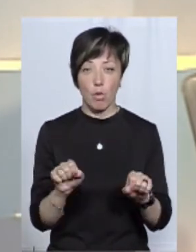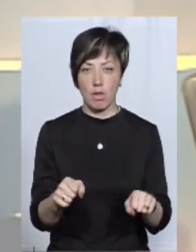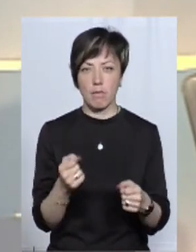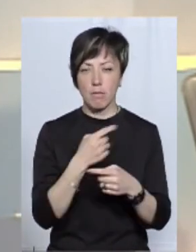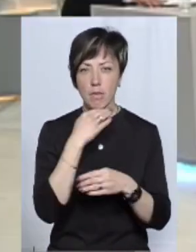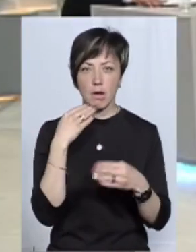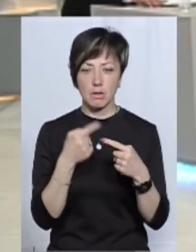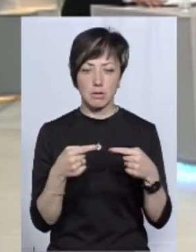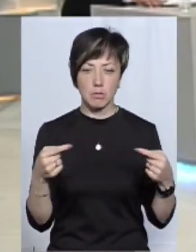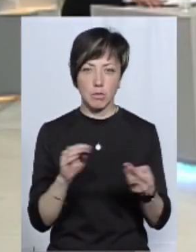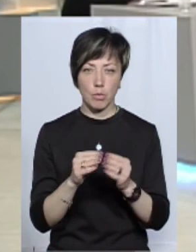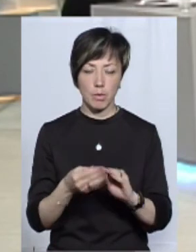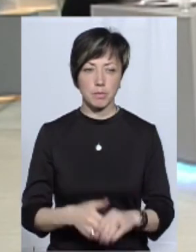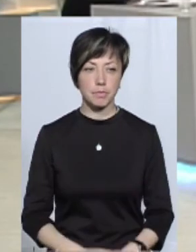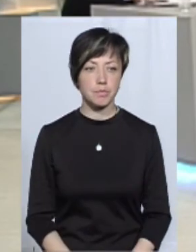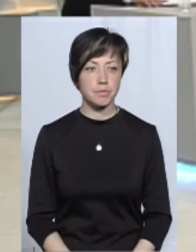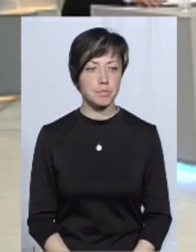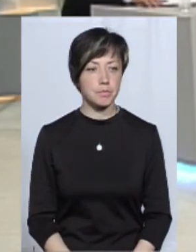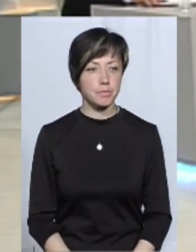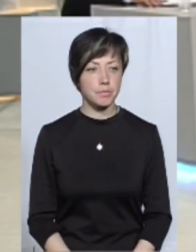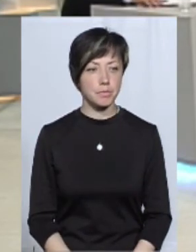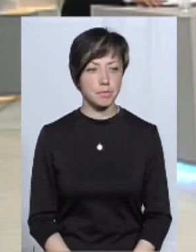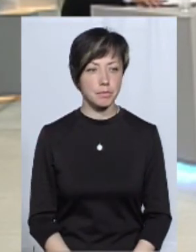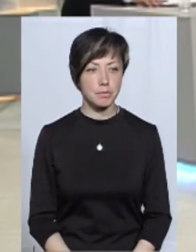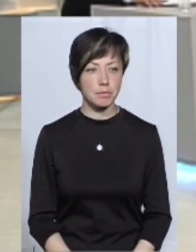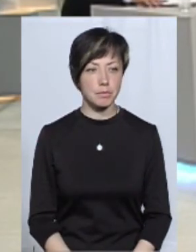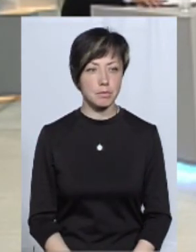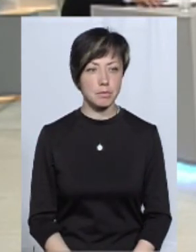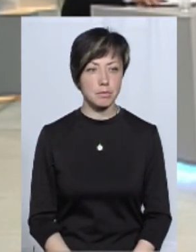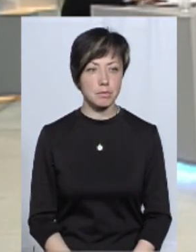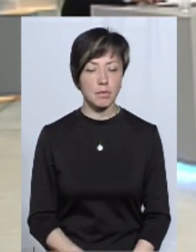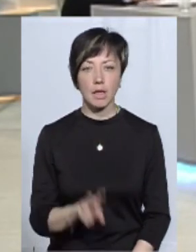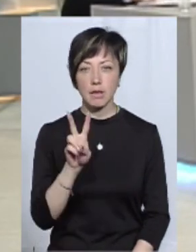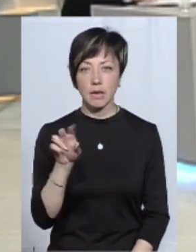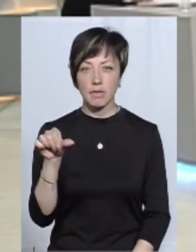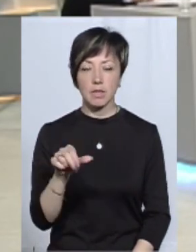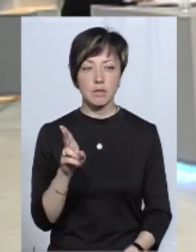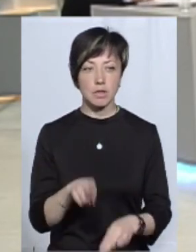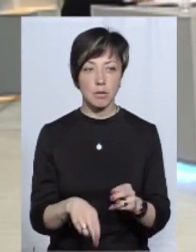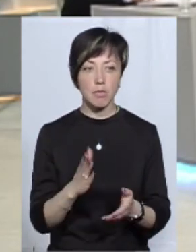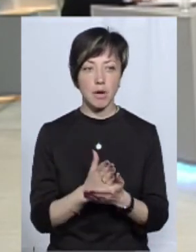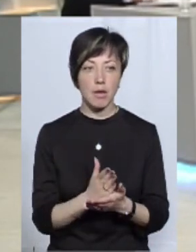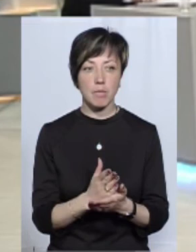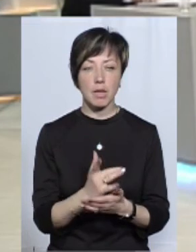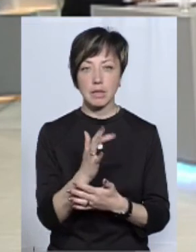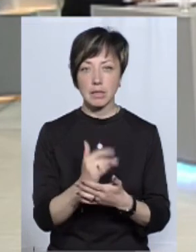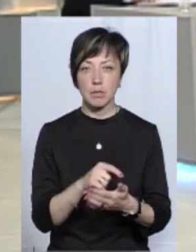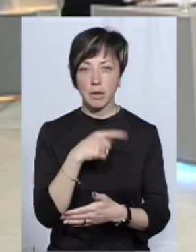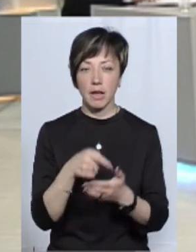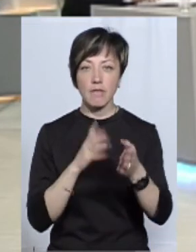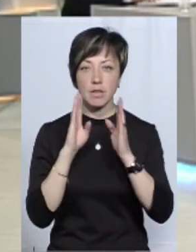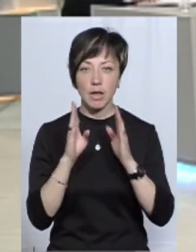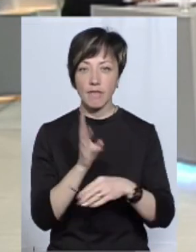могли б мати багато всяких зв'язків нехороших. Зрозуміло. І дві хвилини у нас до завершення. Маємо ще низку питань із